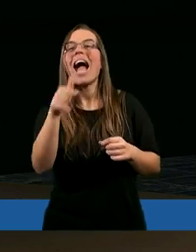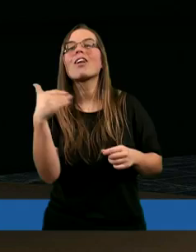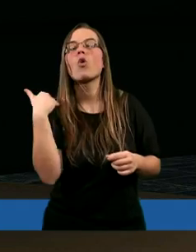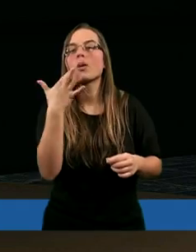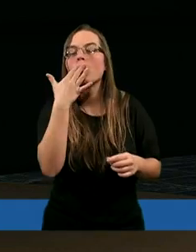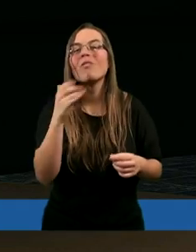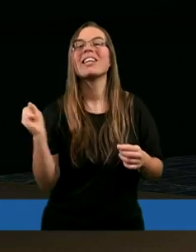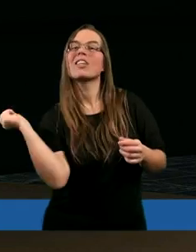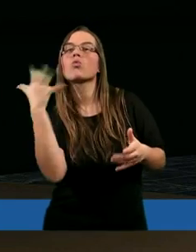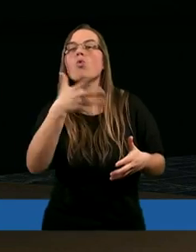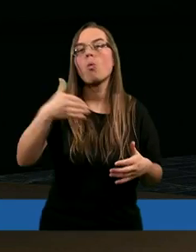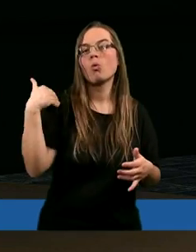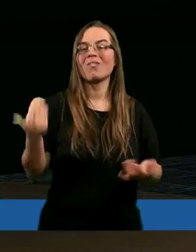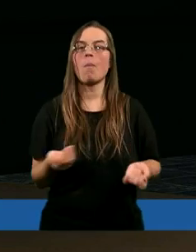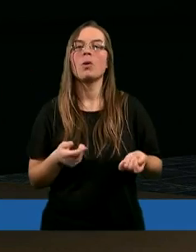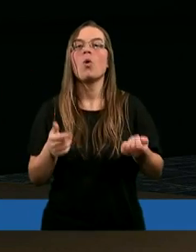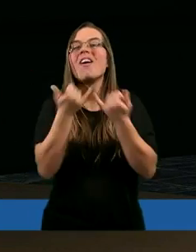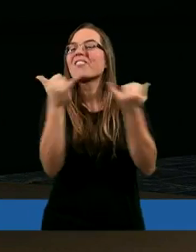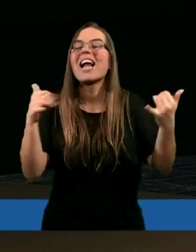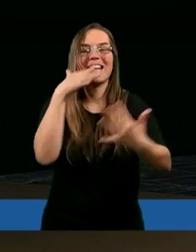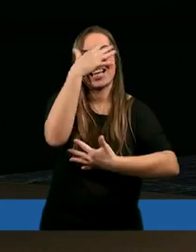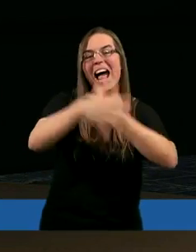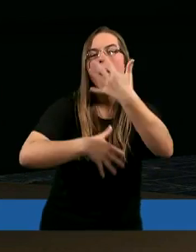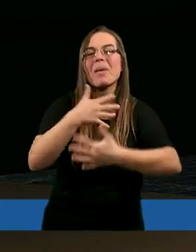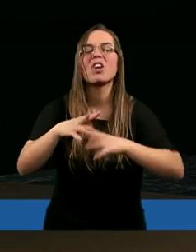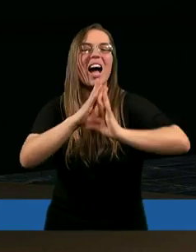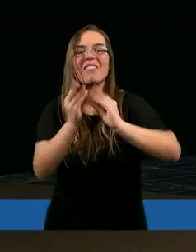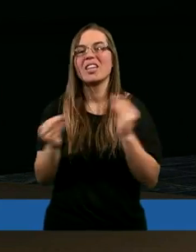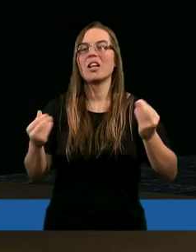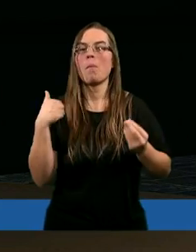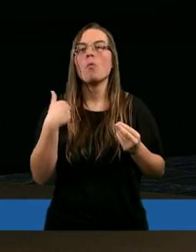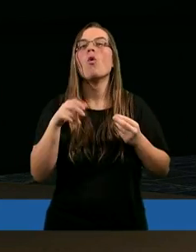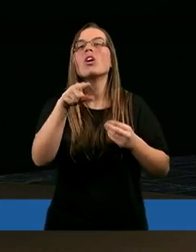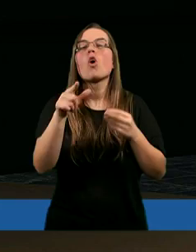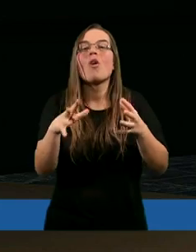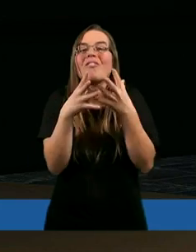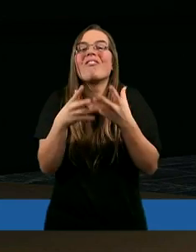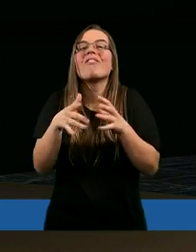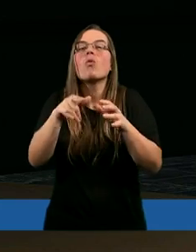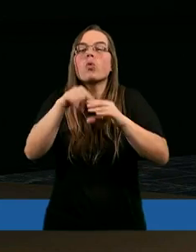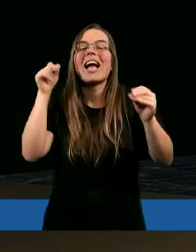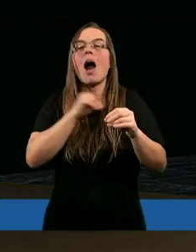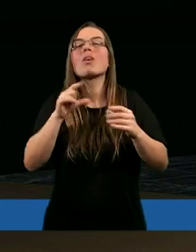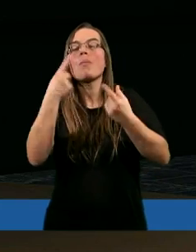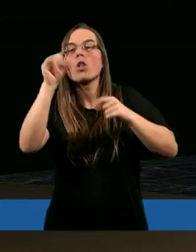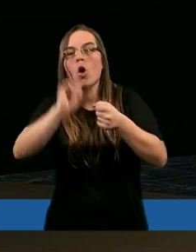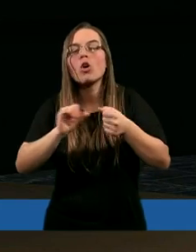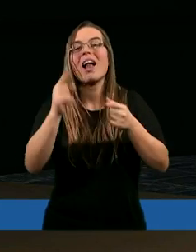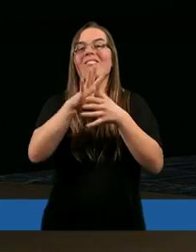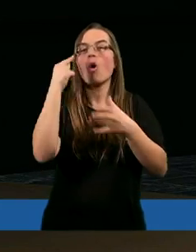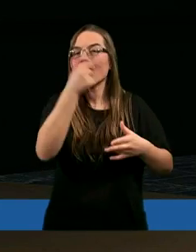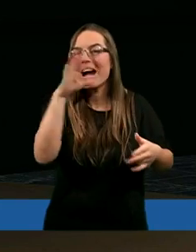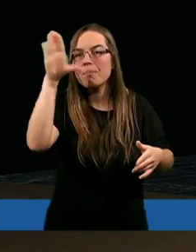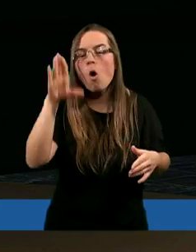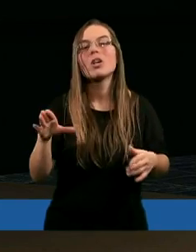mówi, cudzołóstwo, było wszelkie zamieszanie, które było straszliwym grzechem w oczach Bożych, a